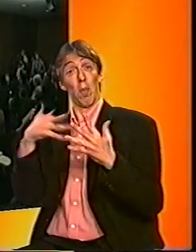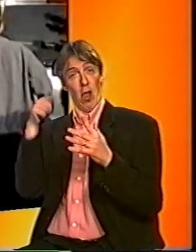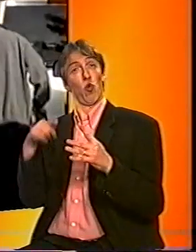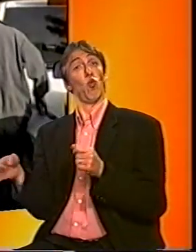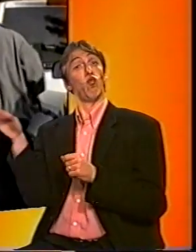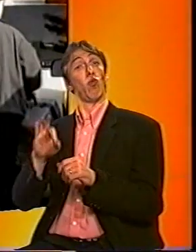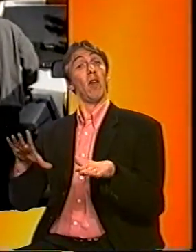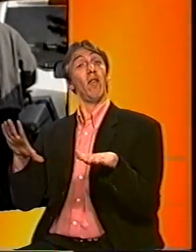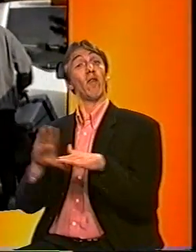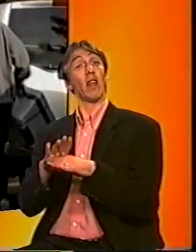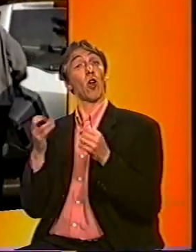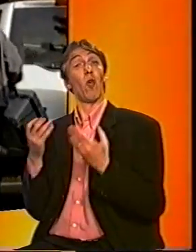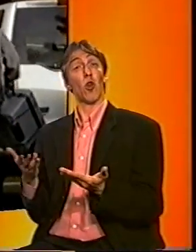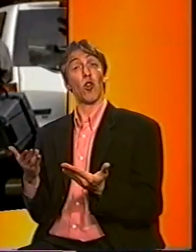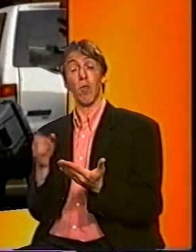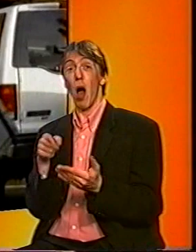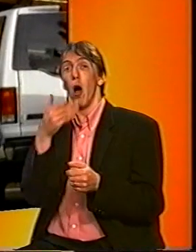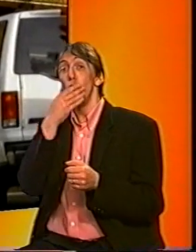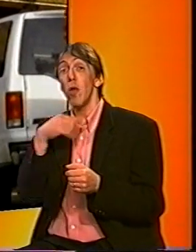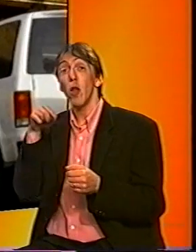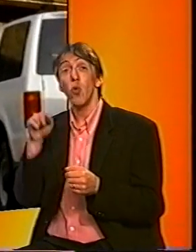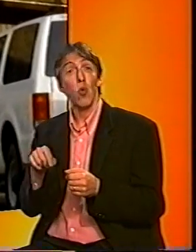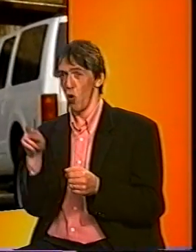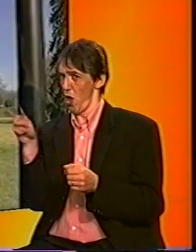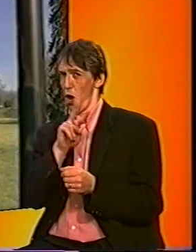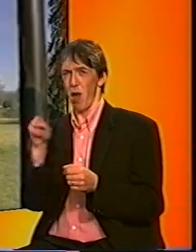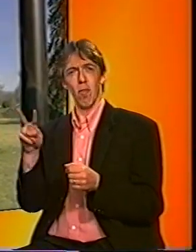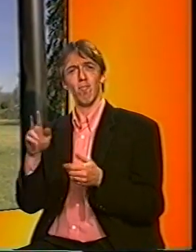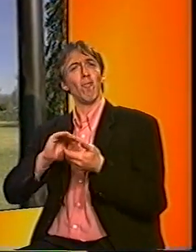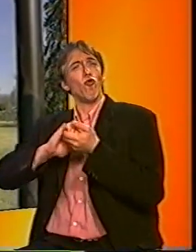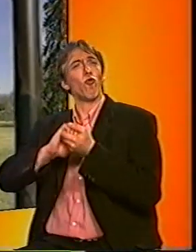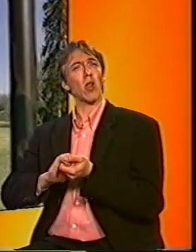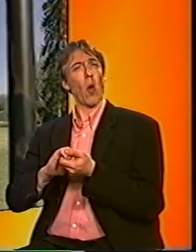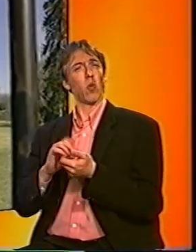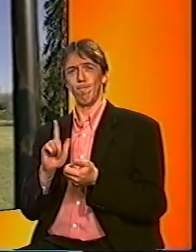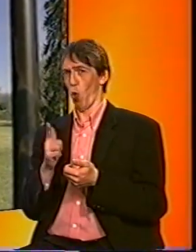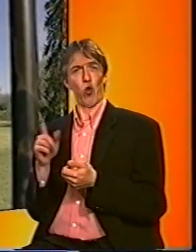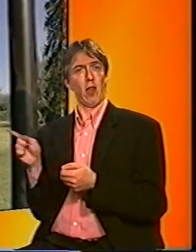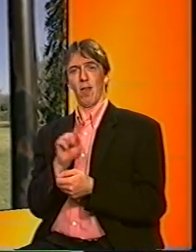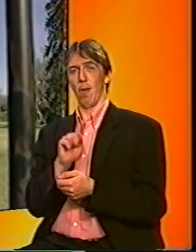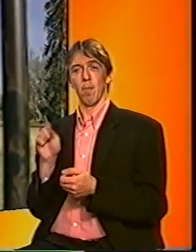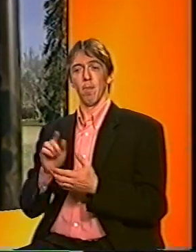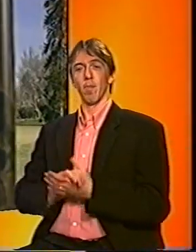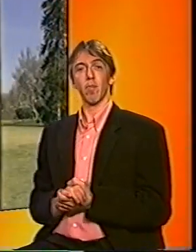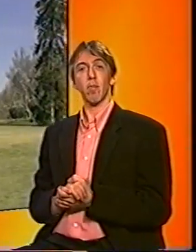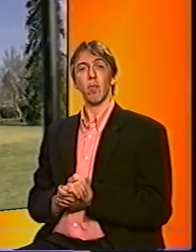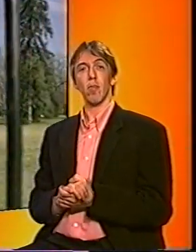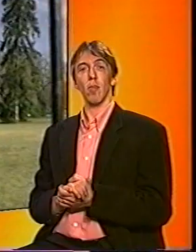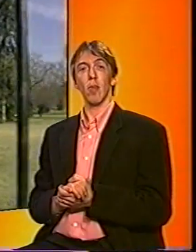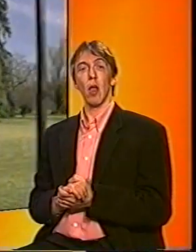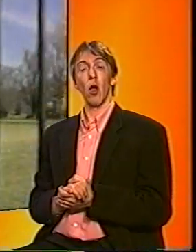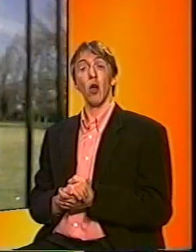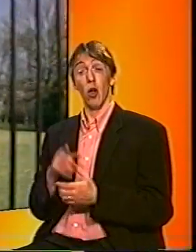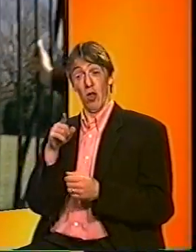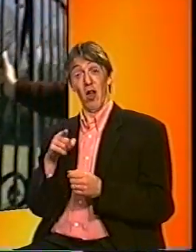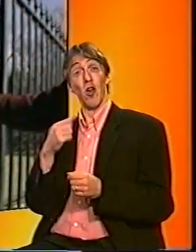vrienden geworden. Maar nu blijkt dat beide landen elkaar nog steeds niet vertrouwen. Toen president George Bush hier in